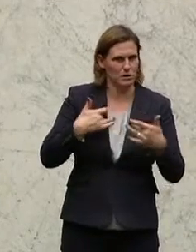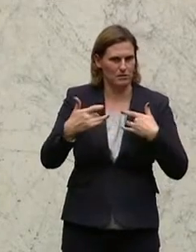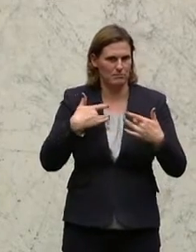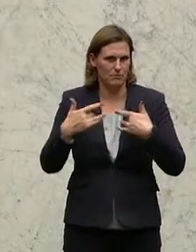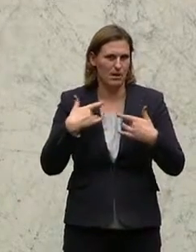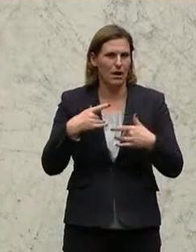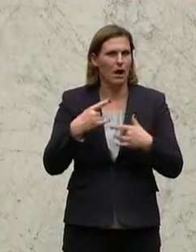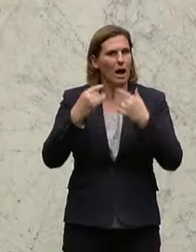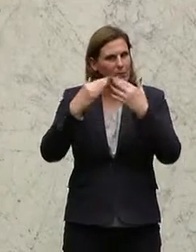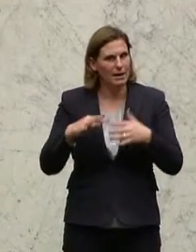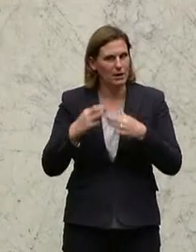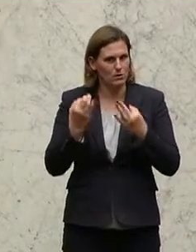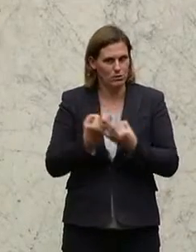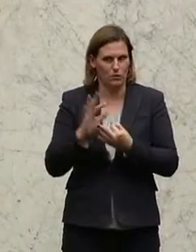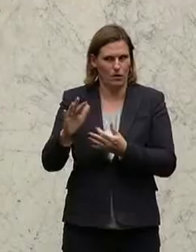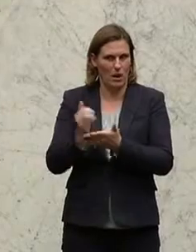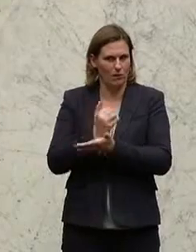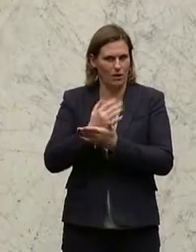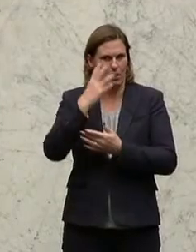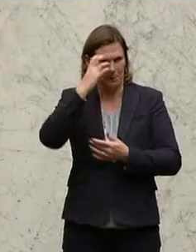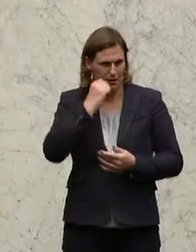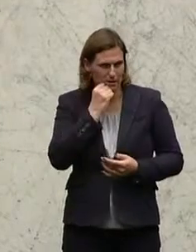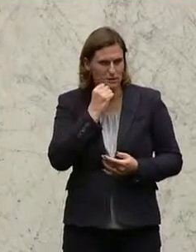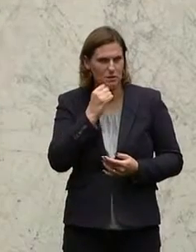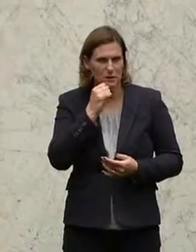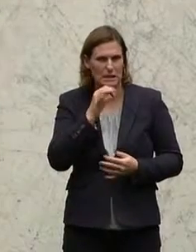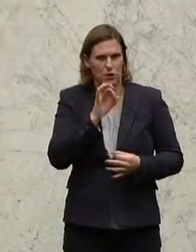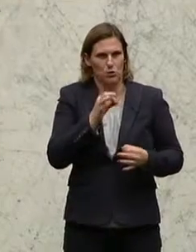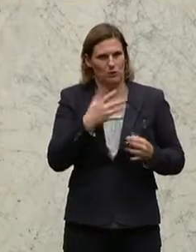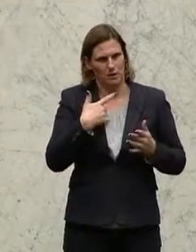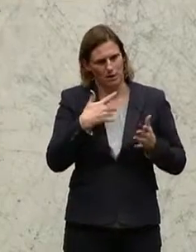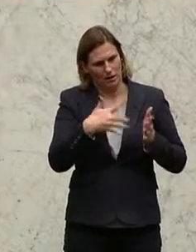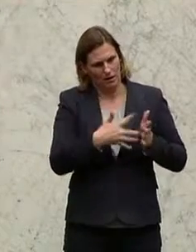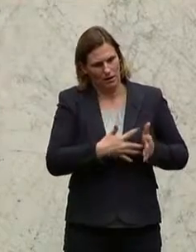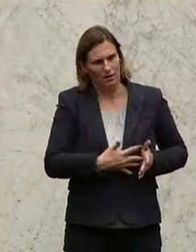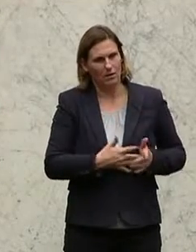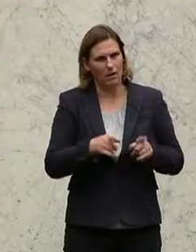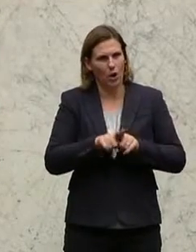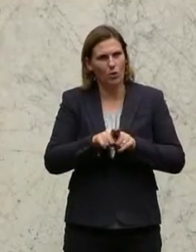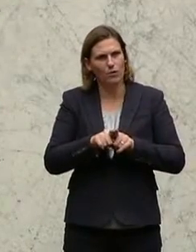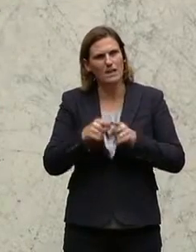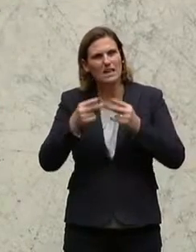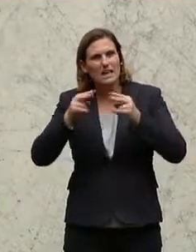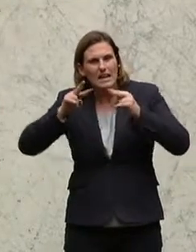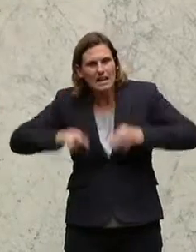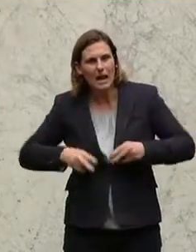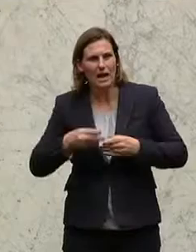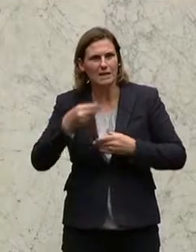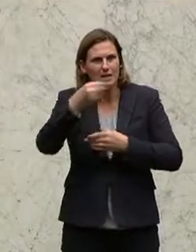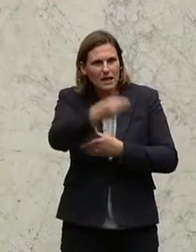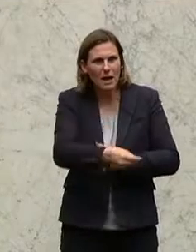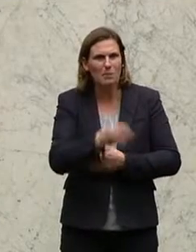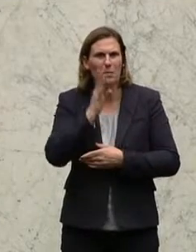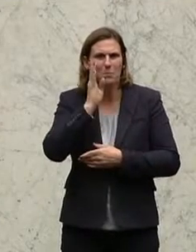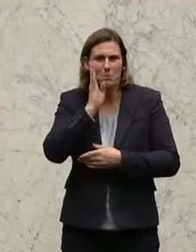eine sehr ernste Aufgabe. Der Rechnungshof ist mehr als ein Revisor, der Rechnungshof ist ein Ratgeber. Und bitte nehmen Sie endlich seine